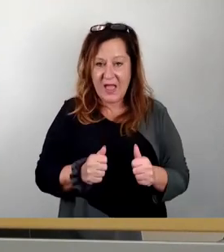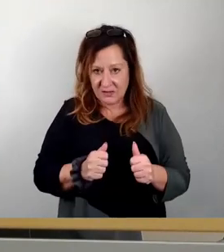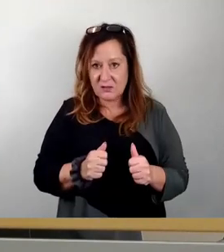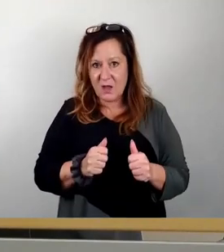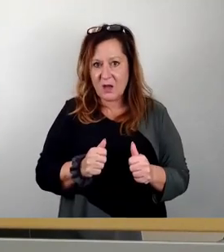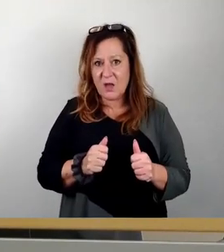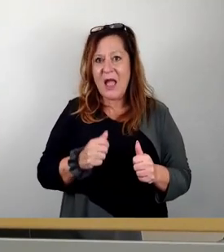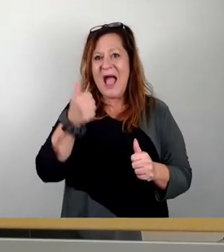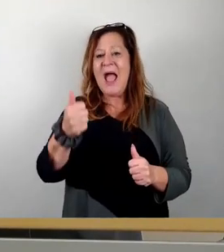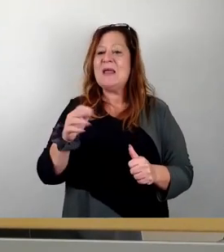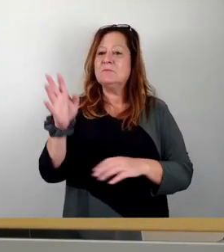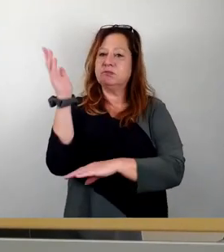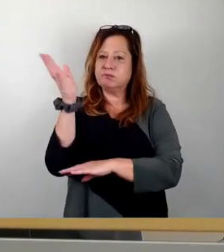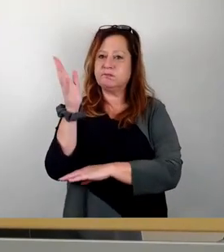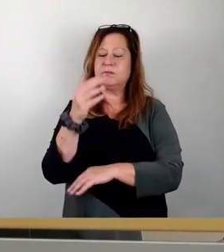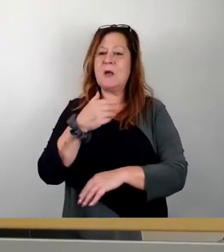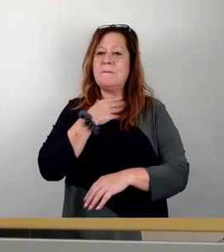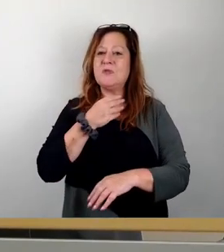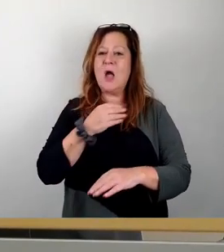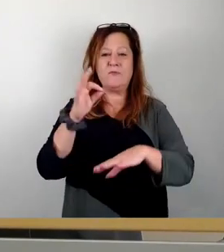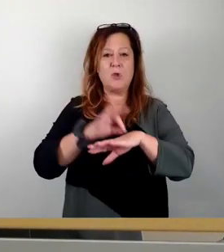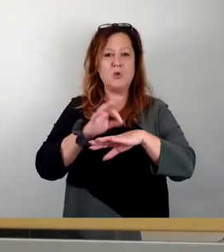gemeldet, das ist Herr Dr. Brauns.